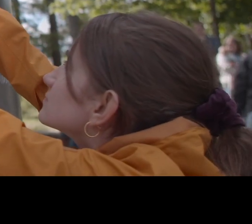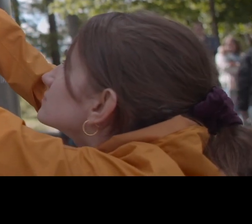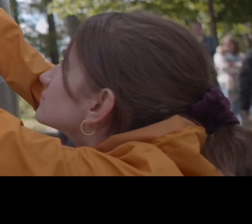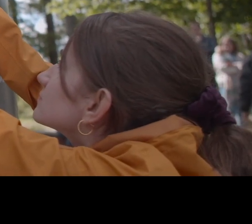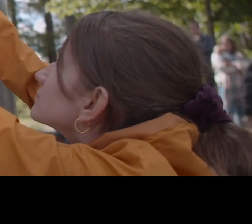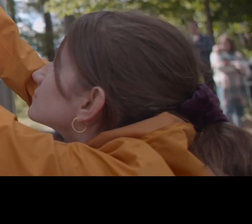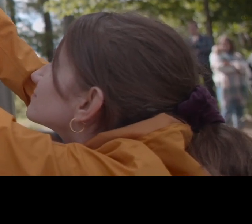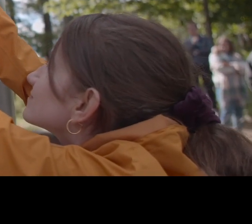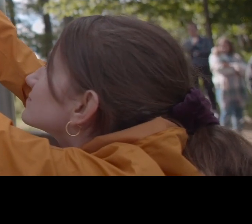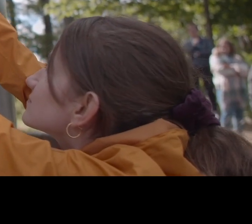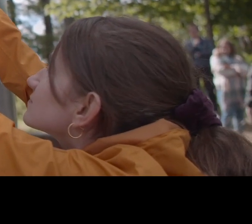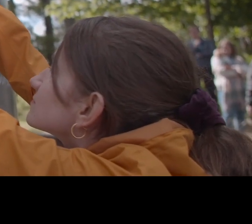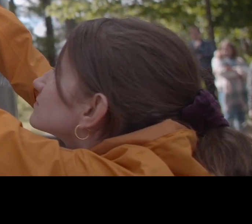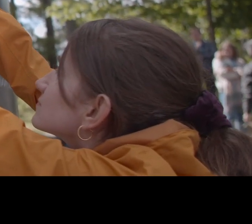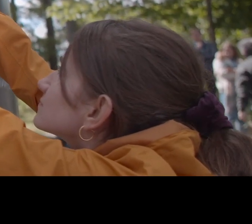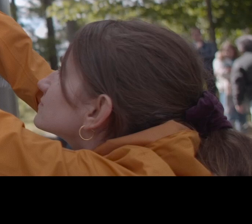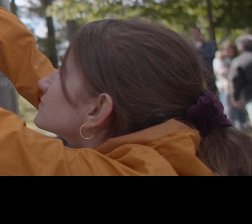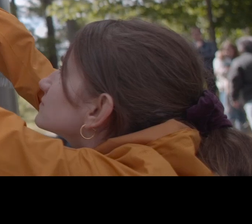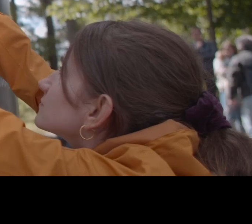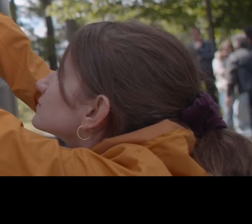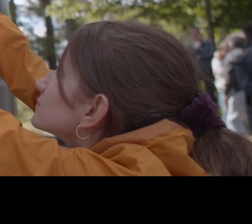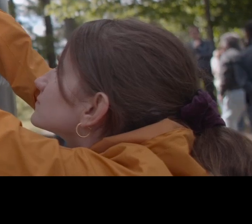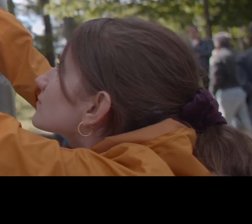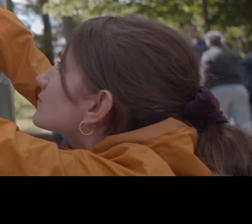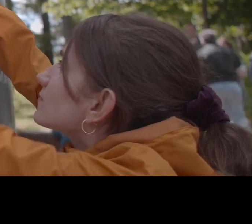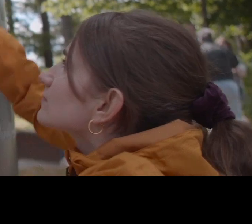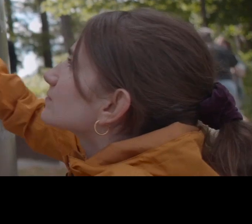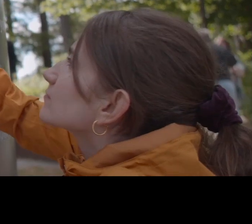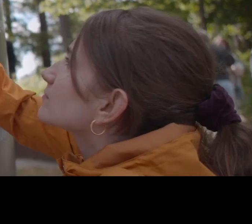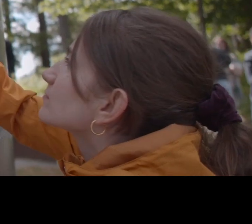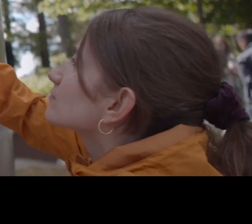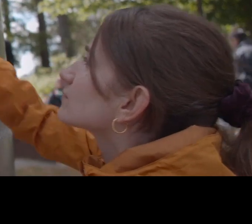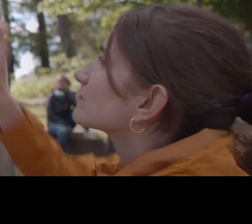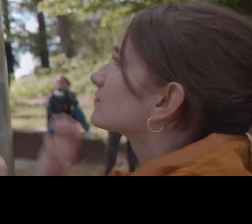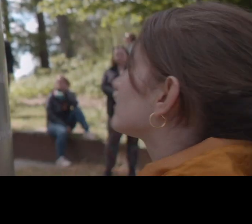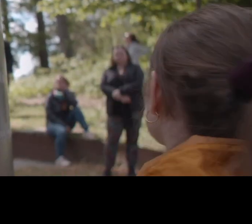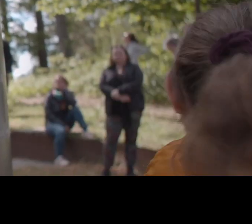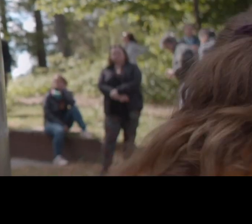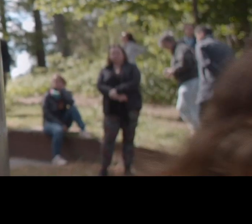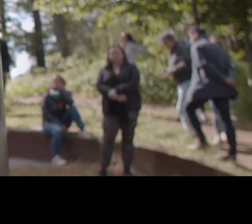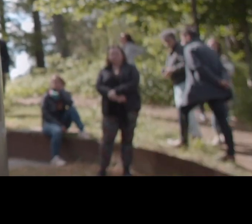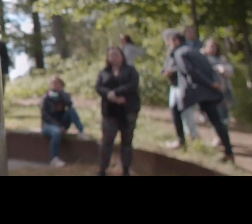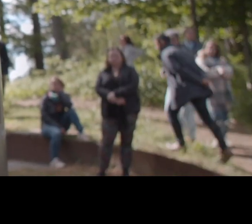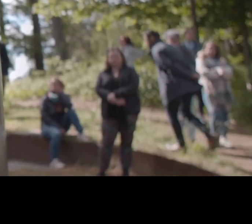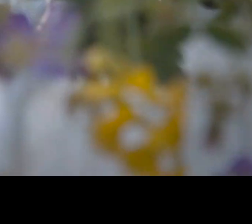It's important for us not to, especially as time goes on, not to reduce what happened here to something,